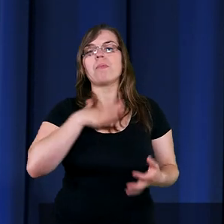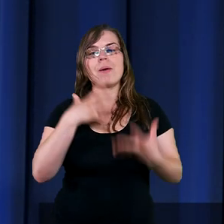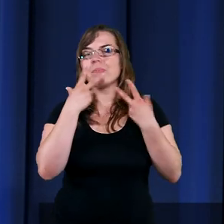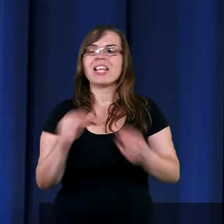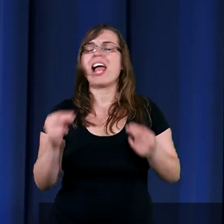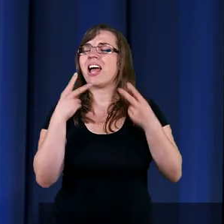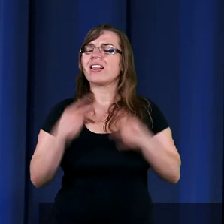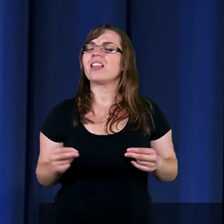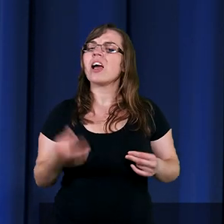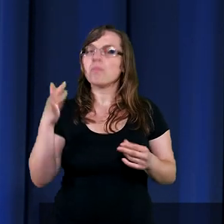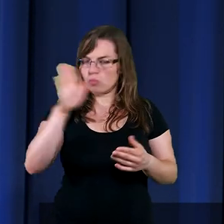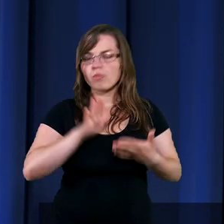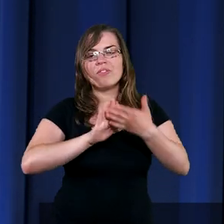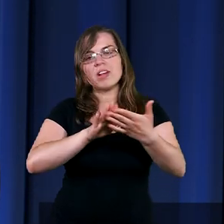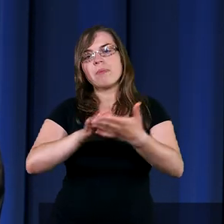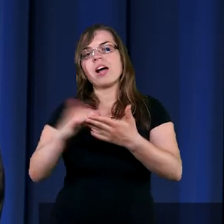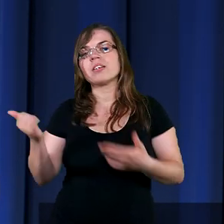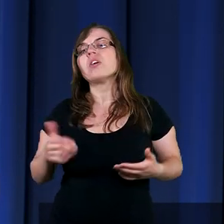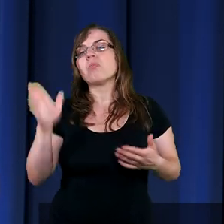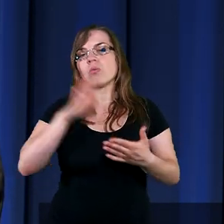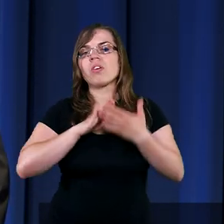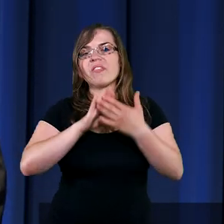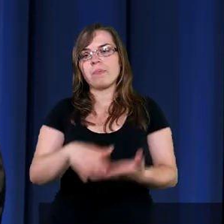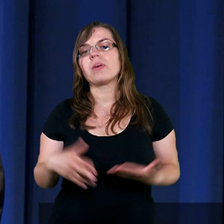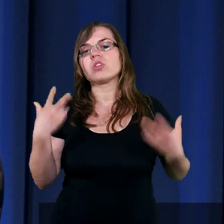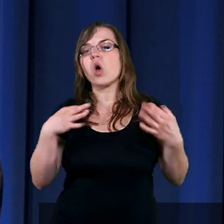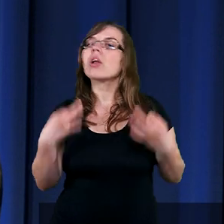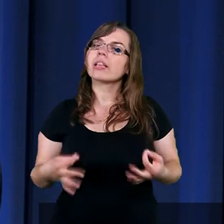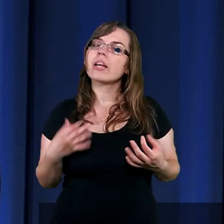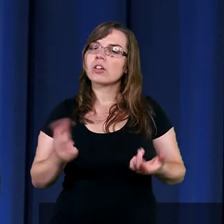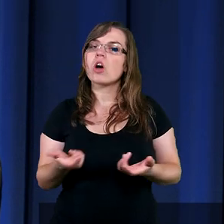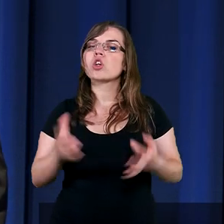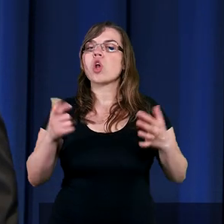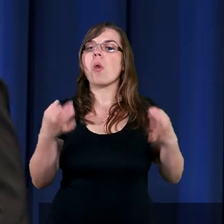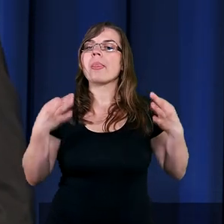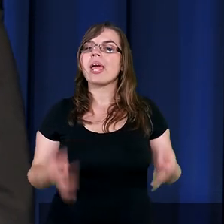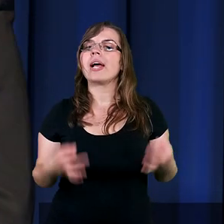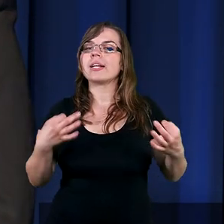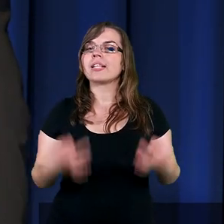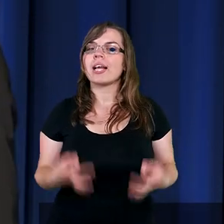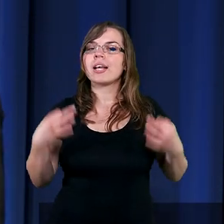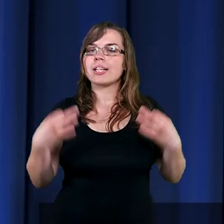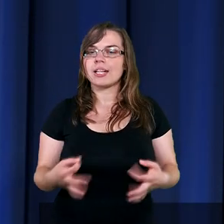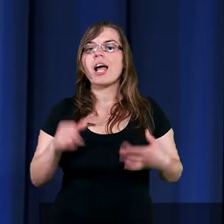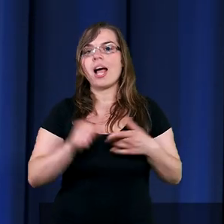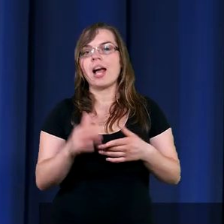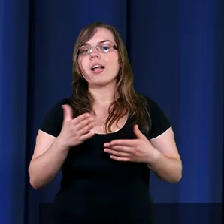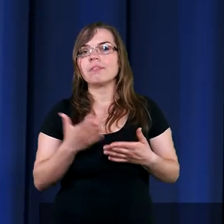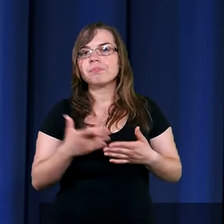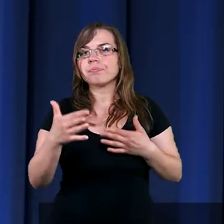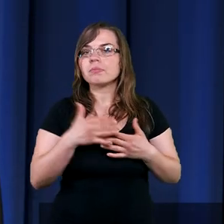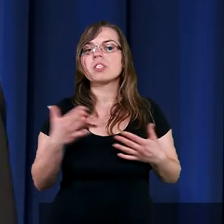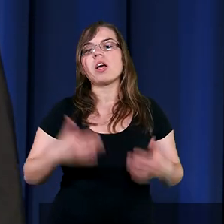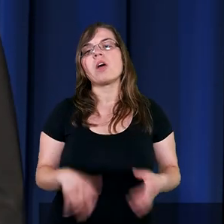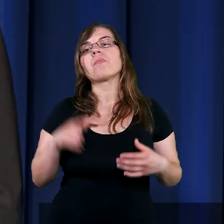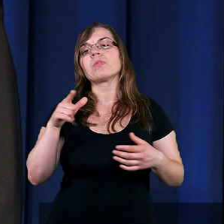Nie, to też. Bóg mu wybaczył. Bóg mu wybaczył. Co teraz? Ale teraz, teraz jest już koniec. Po